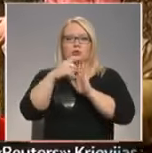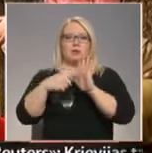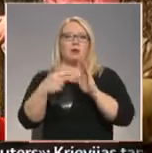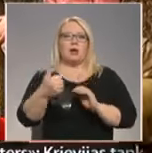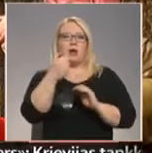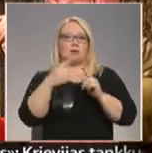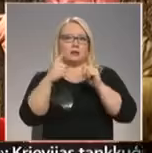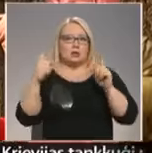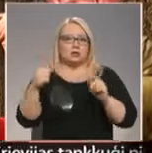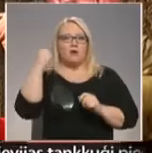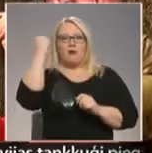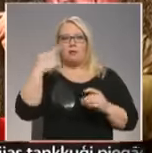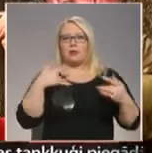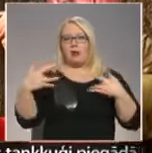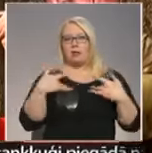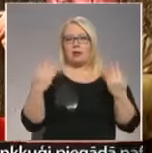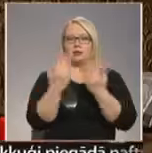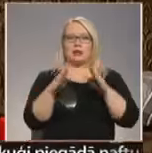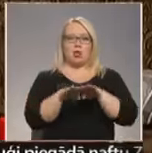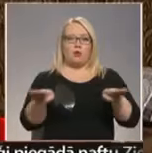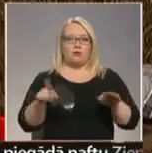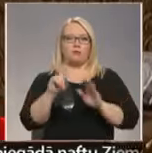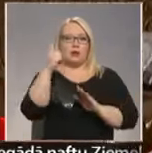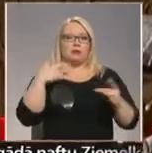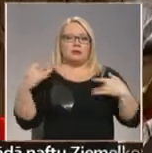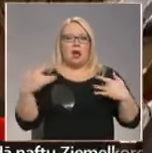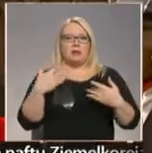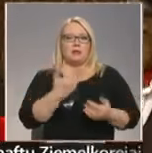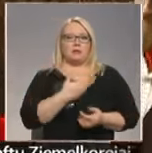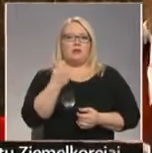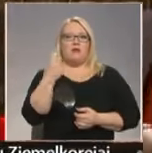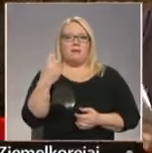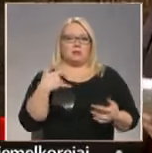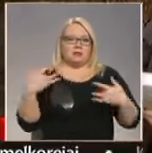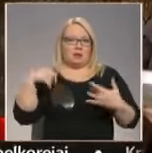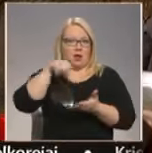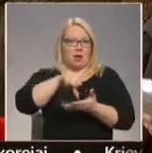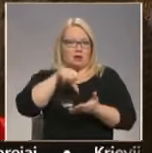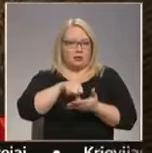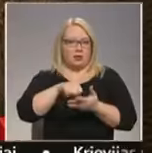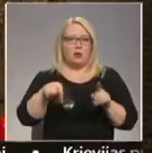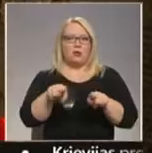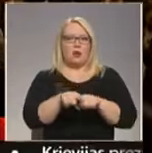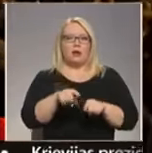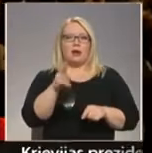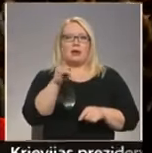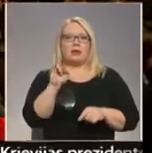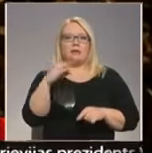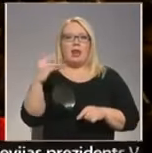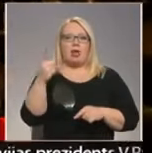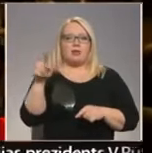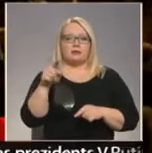gada sezonā uz Valmieras teātra skatos pirmizrādi piedzīvoja 11 iestudējumi, to starp arī emijas laime Māras ķiemēls režijā.